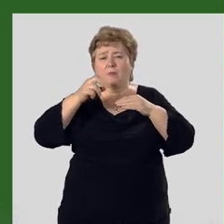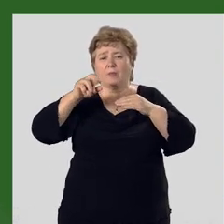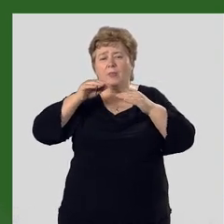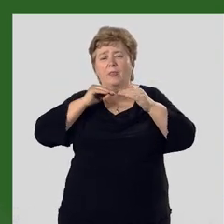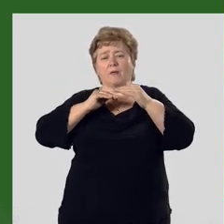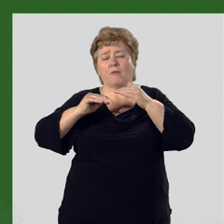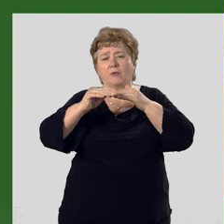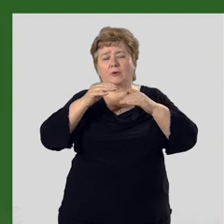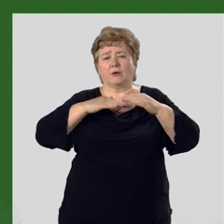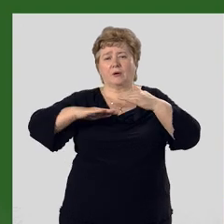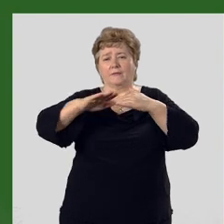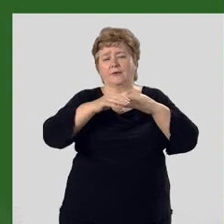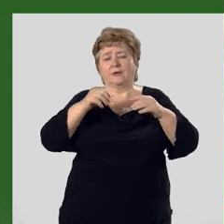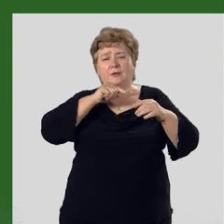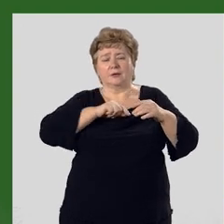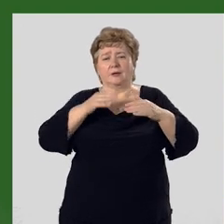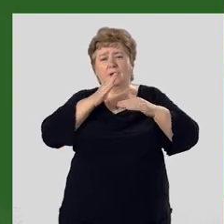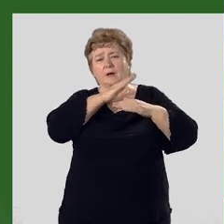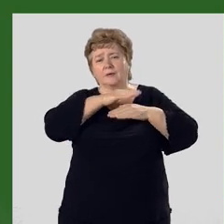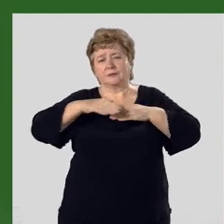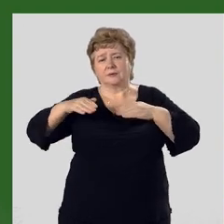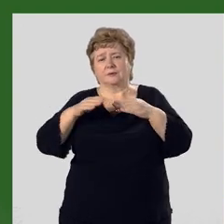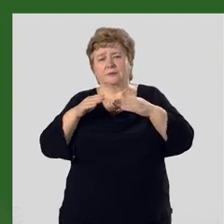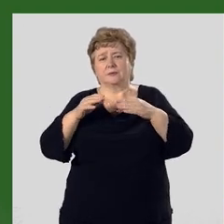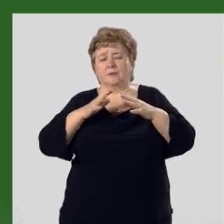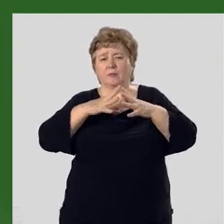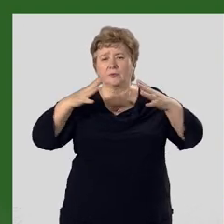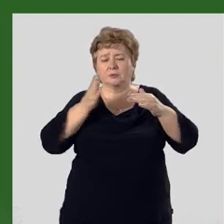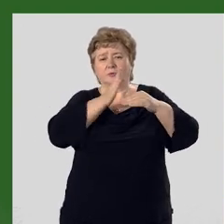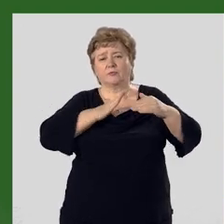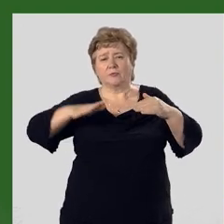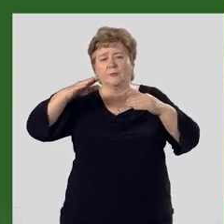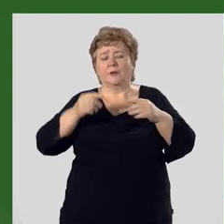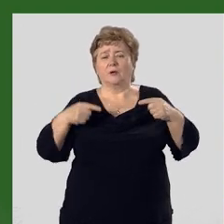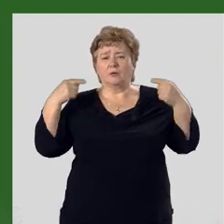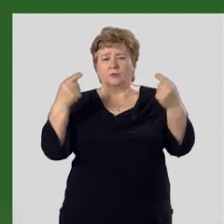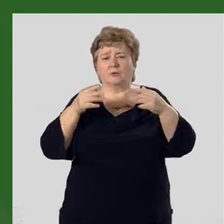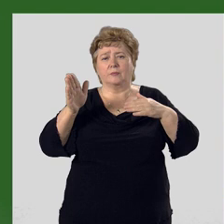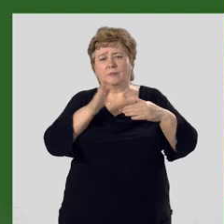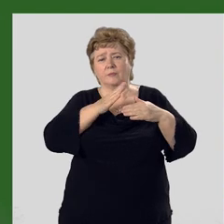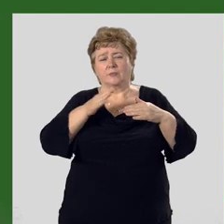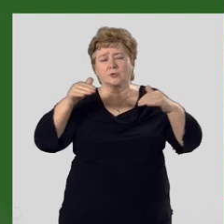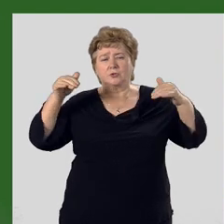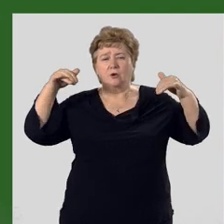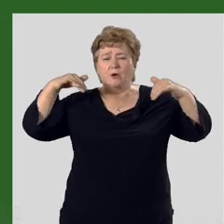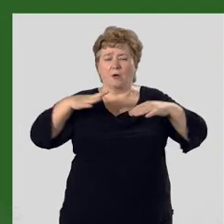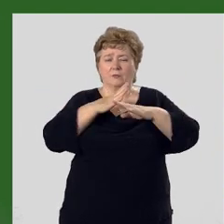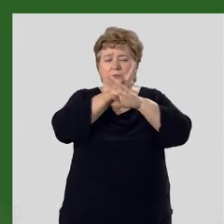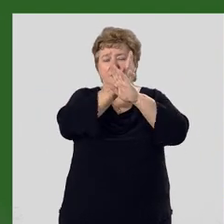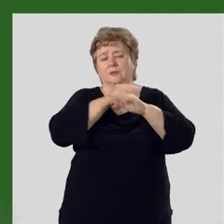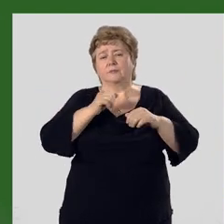равнин характеризуется окраинными, обширными впадинами и крупными межгорными долинами.